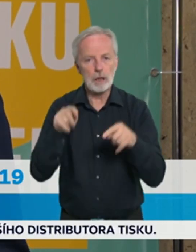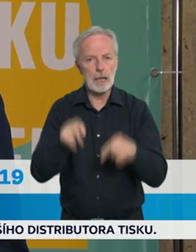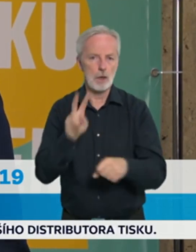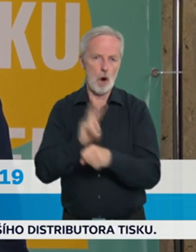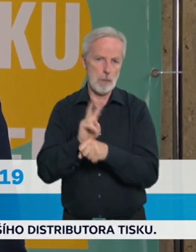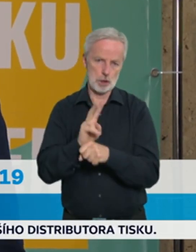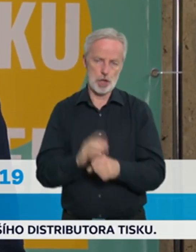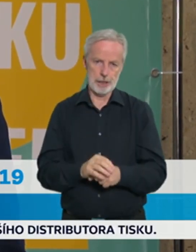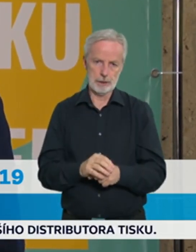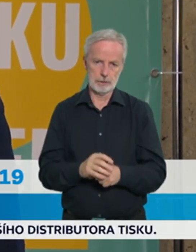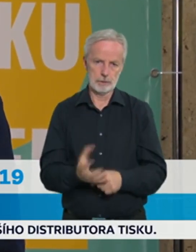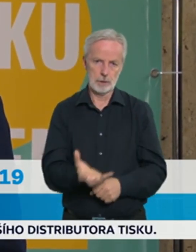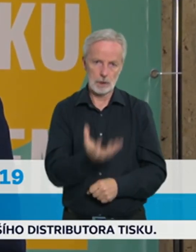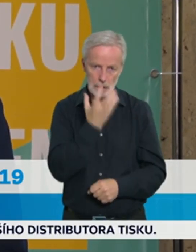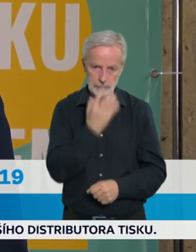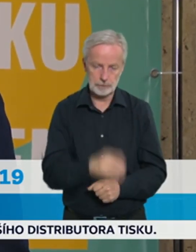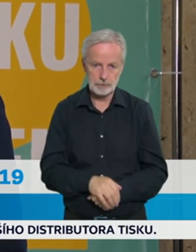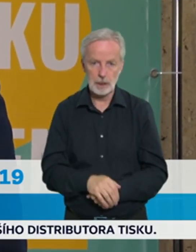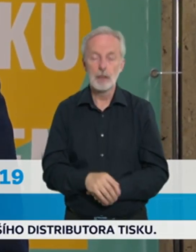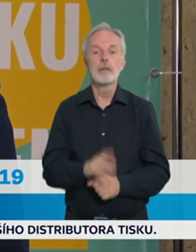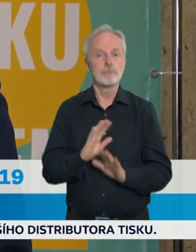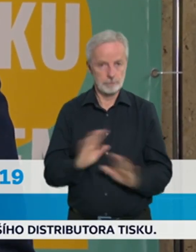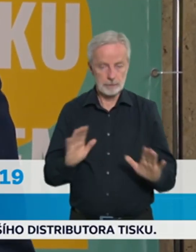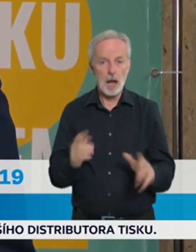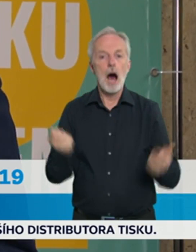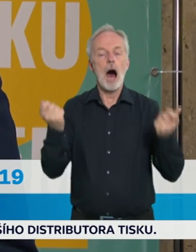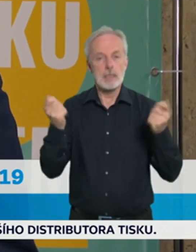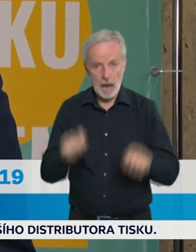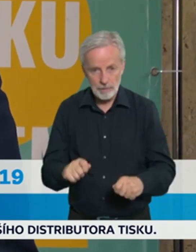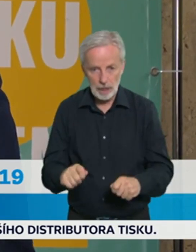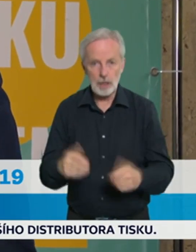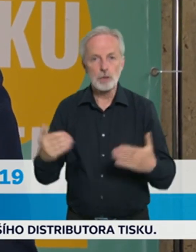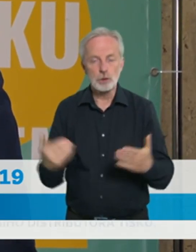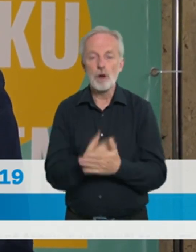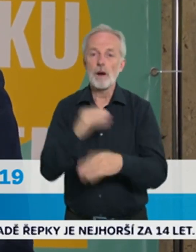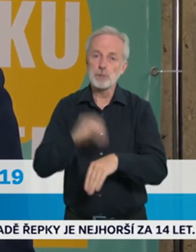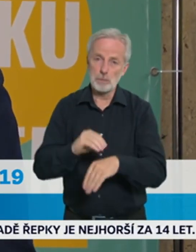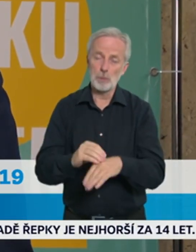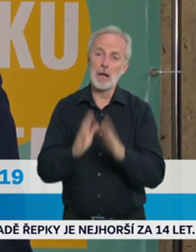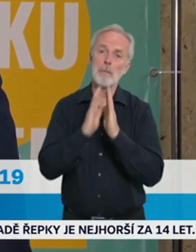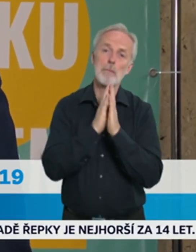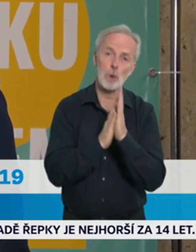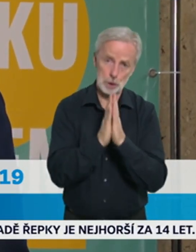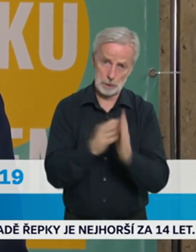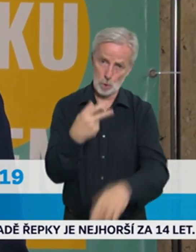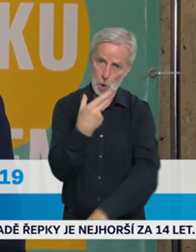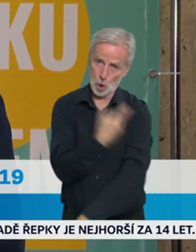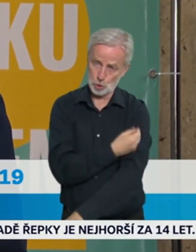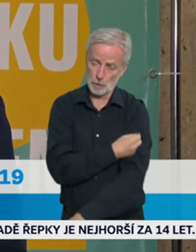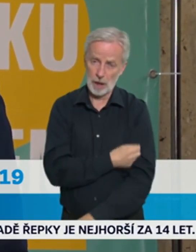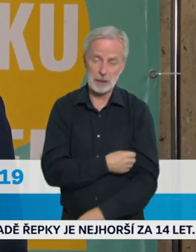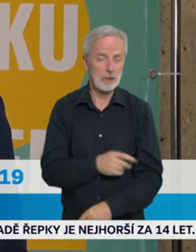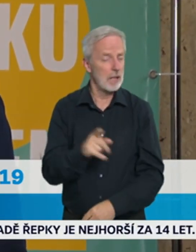A na závěr opět zdůraznuju očkování, očkování, očkování. To je to jediné řešení,